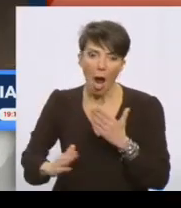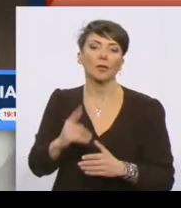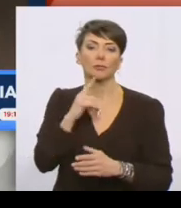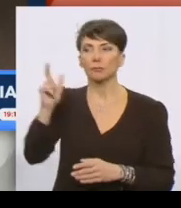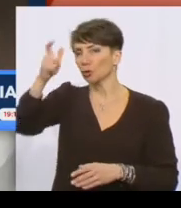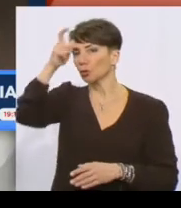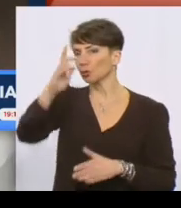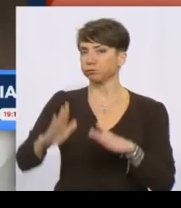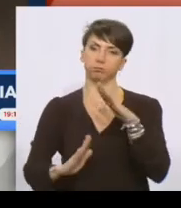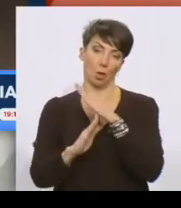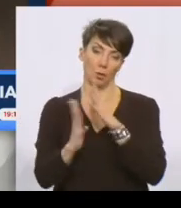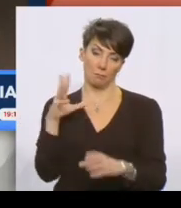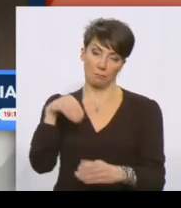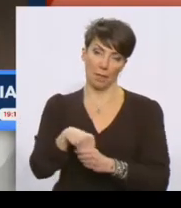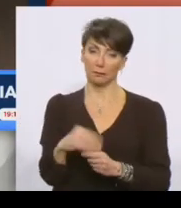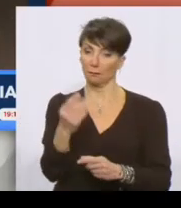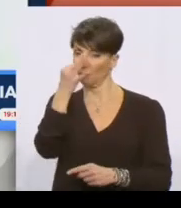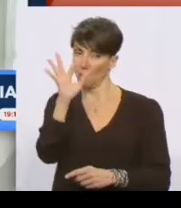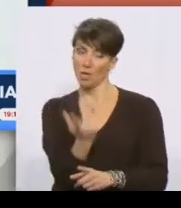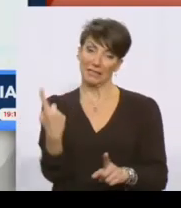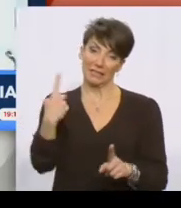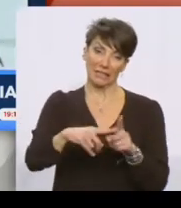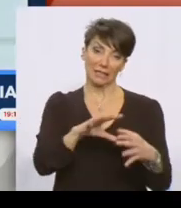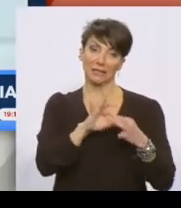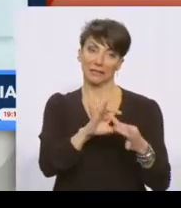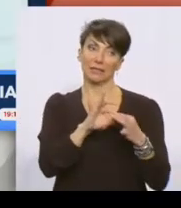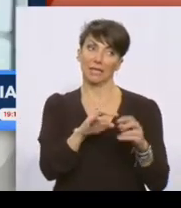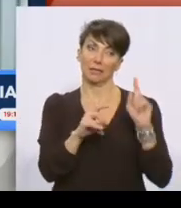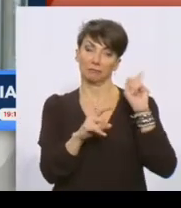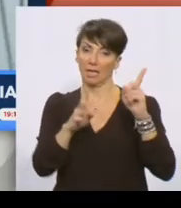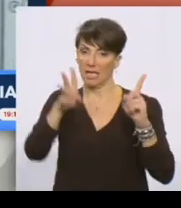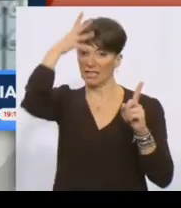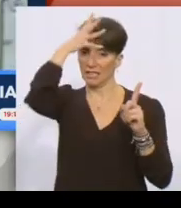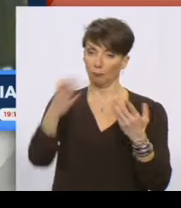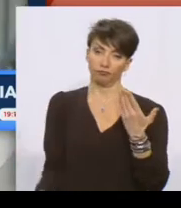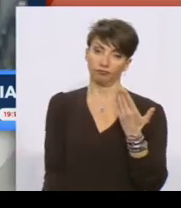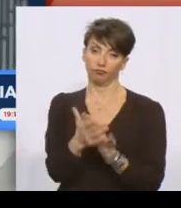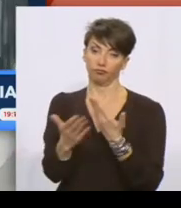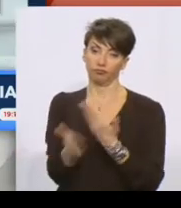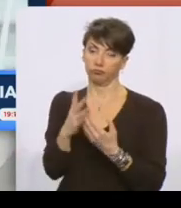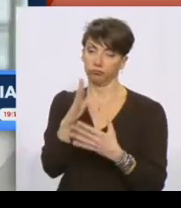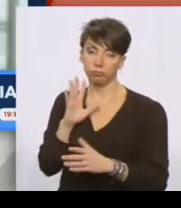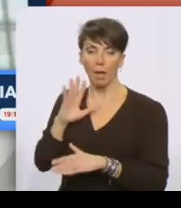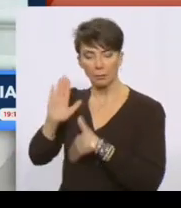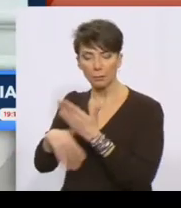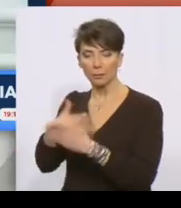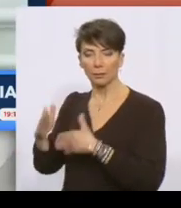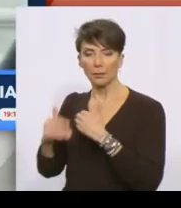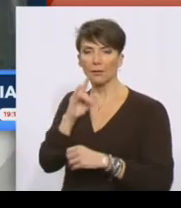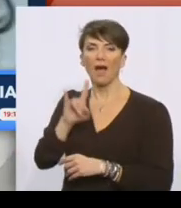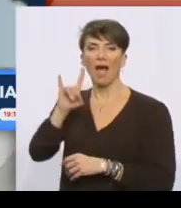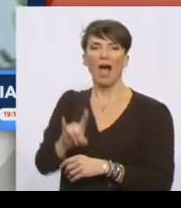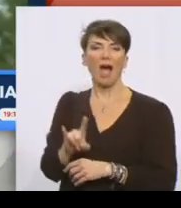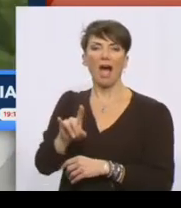Ταγί Περτογάν φυσικά, αλλά και ο Ντόναλτ Τραμπ, ο οποίος φαίνεται ότι τον βοηθούσε να συνεχίσει τις δραστηριότητες της τράπεζα Hulbank.